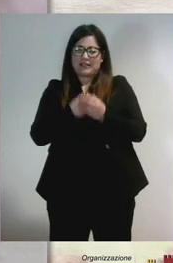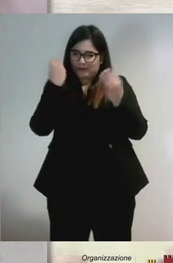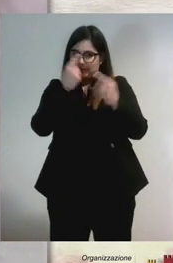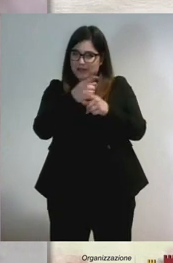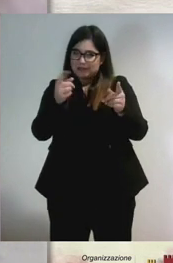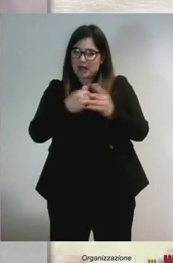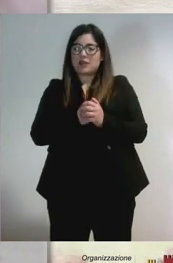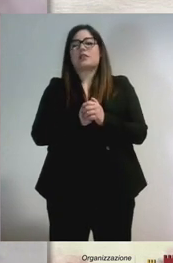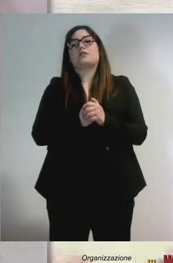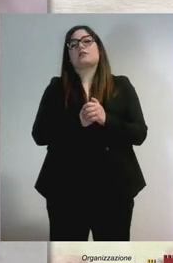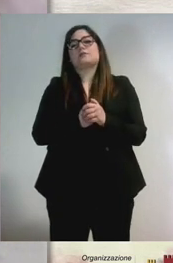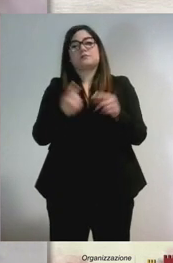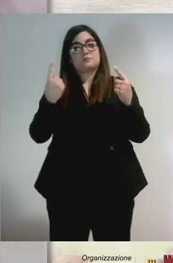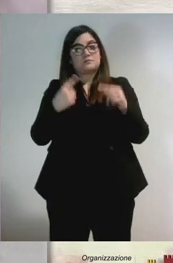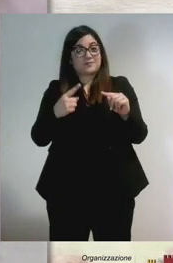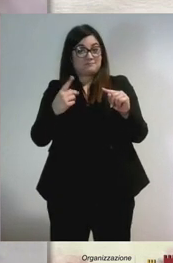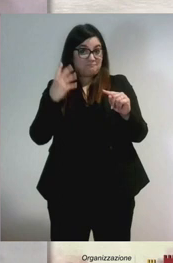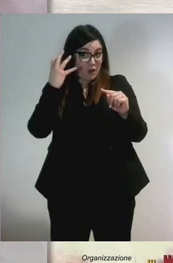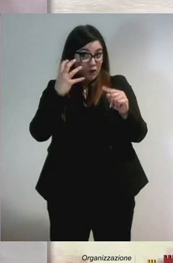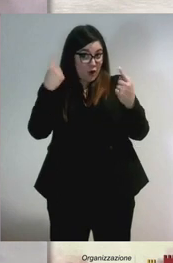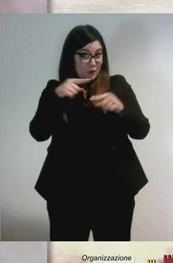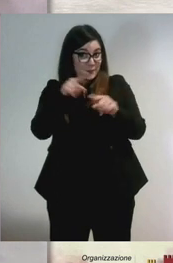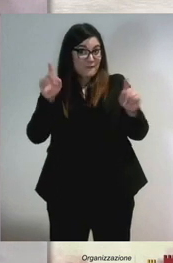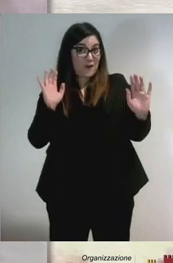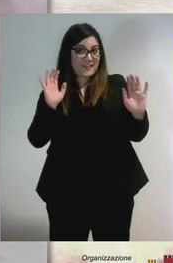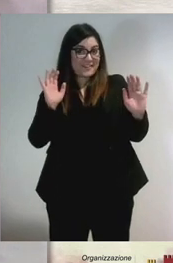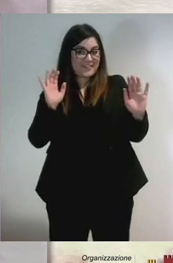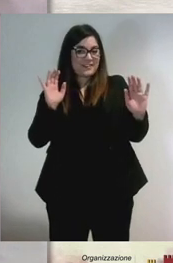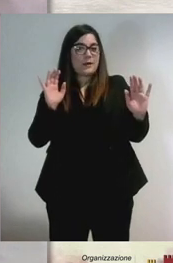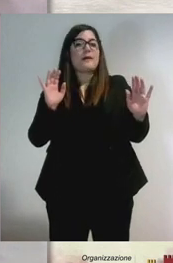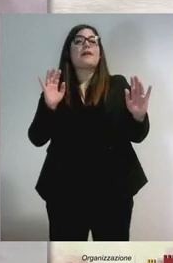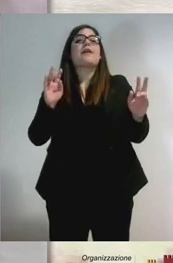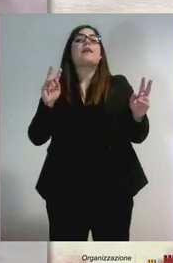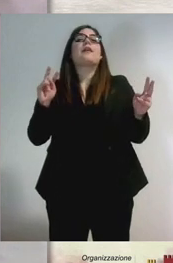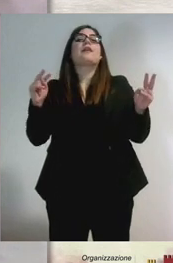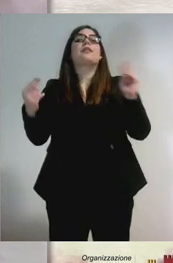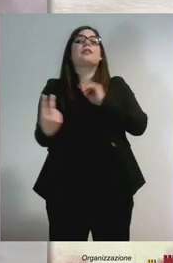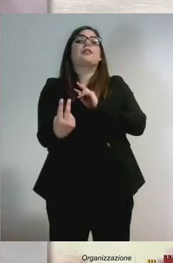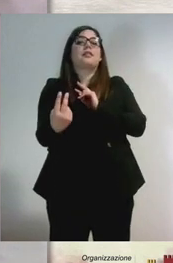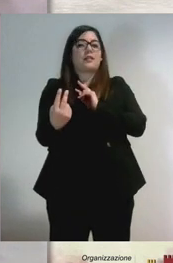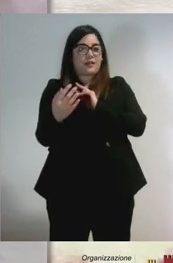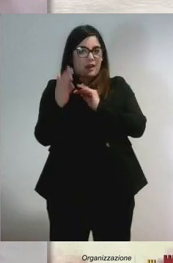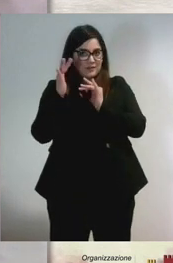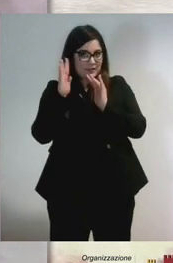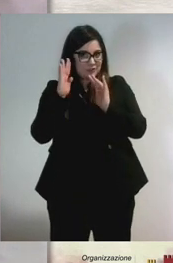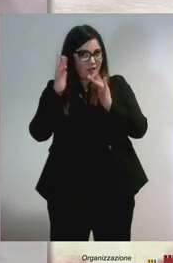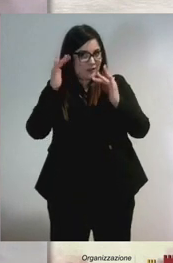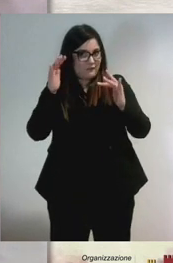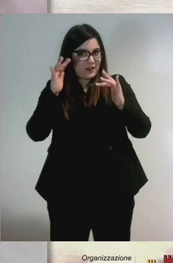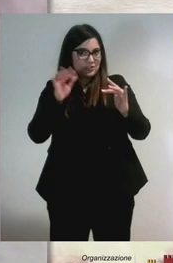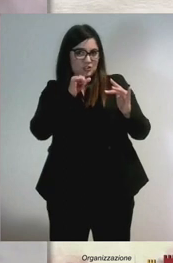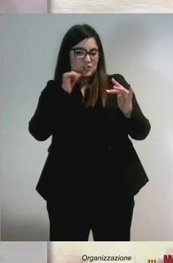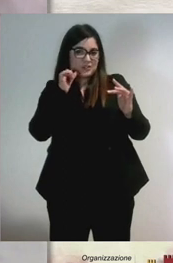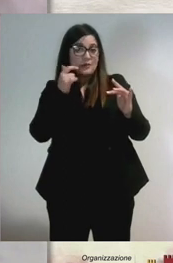Questo è un elogio per voi, ma dall'altra parte è un punto di riflessione perché l'Italia, se vuole